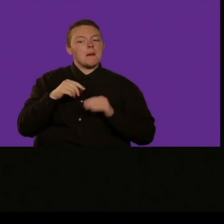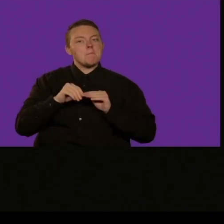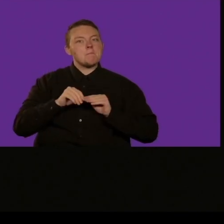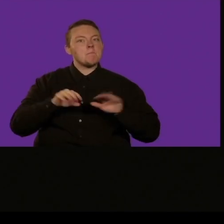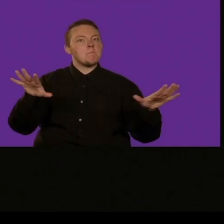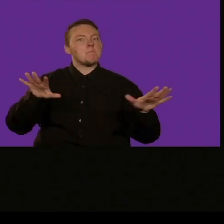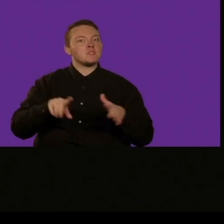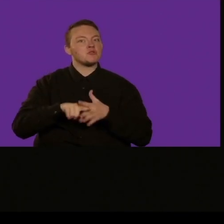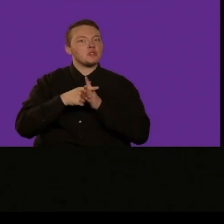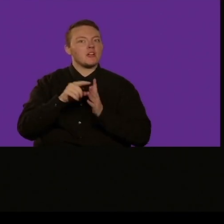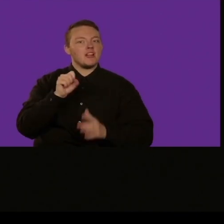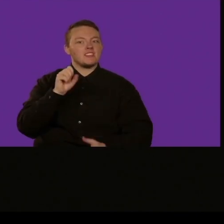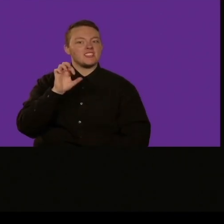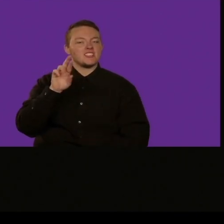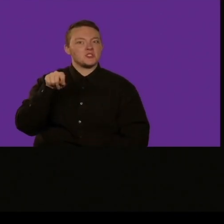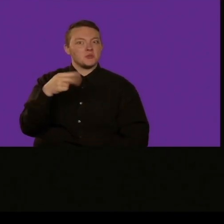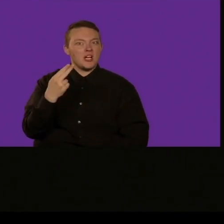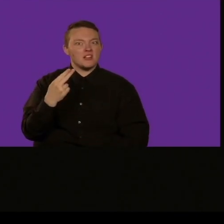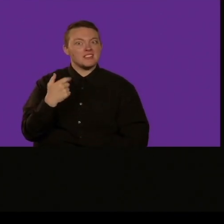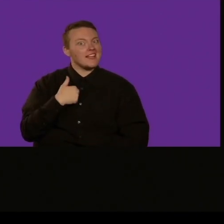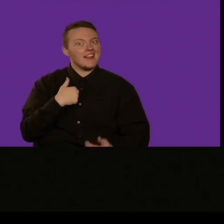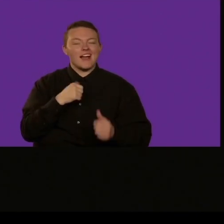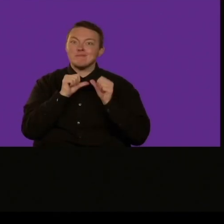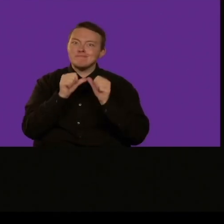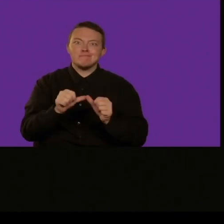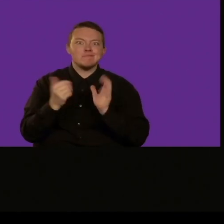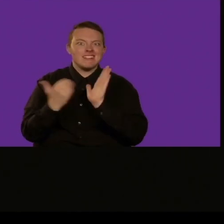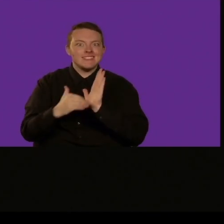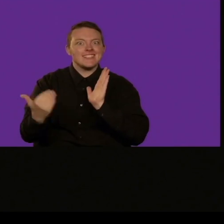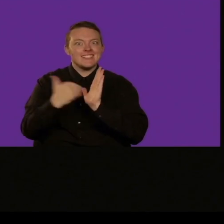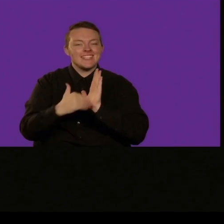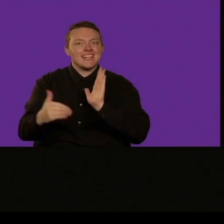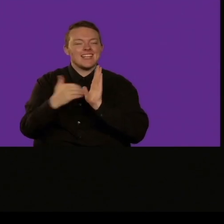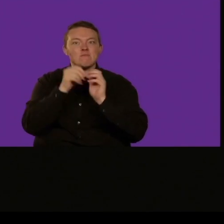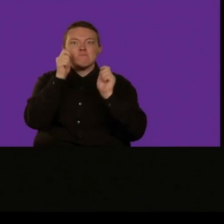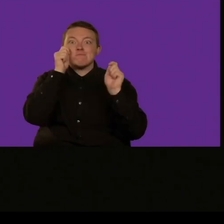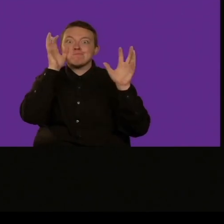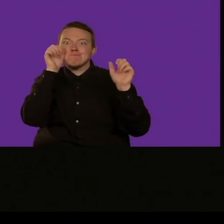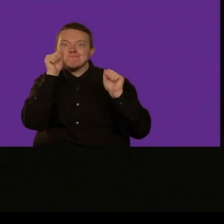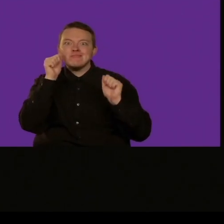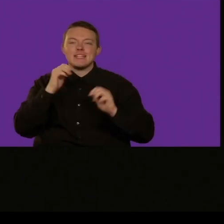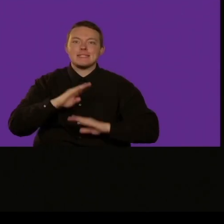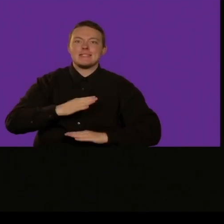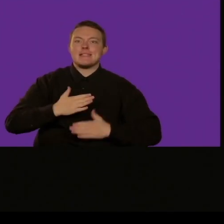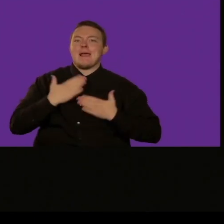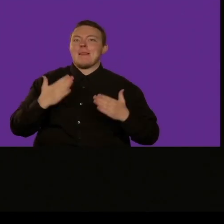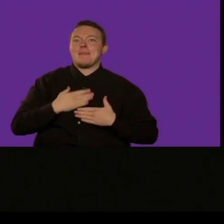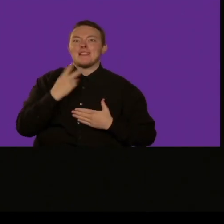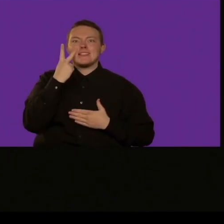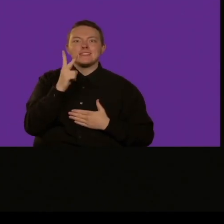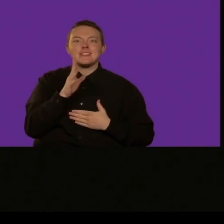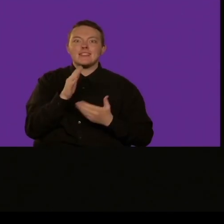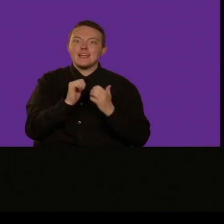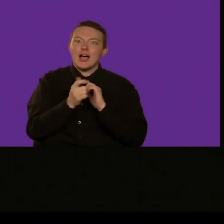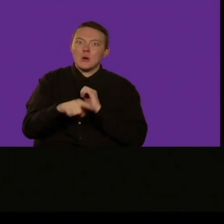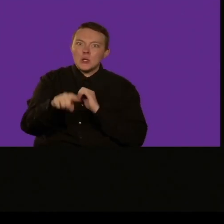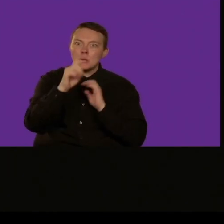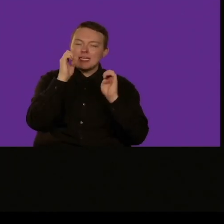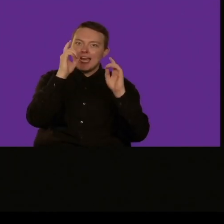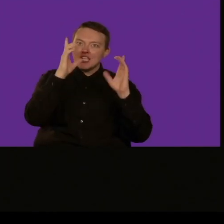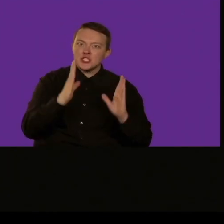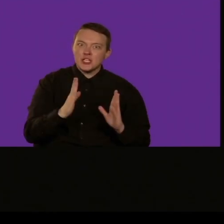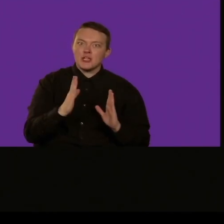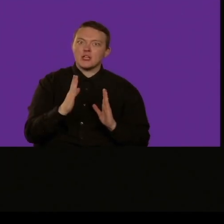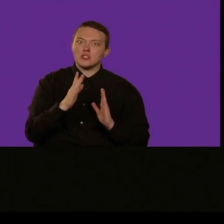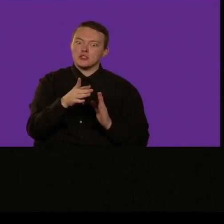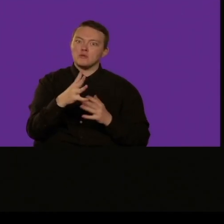e imparando con Scratch e questo è quello che è così speciale per cominciare questa conferenza vorrei